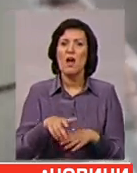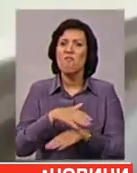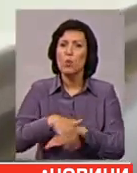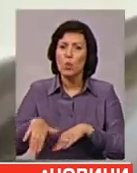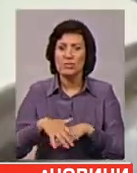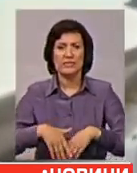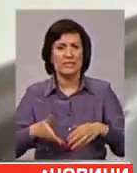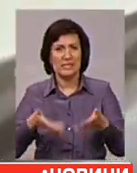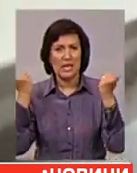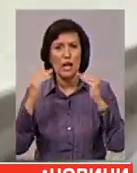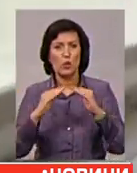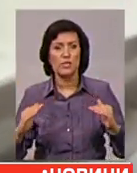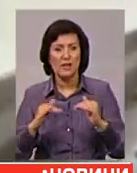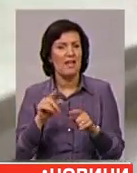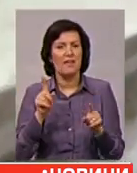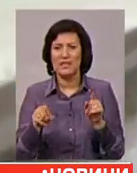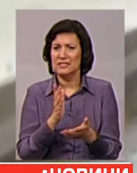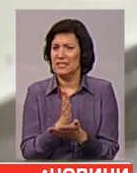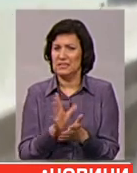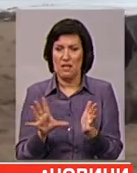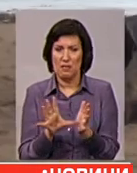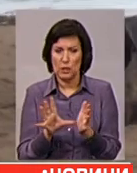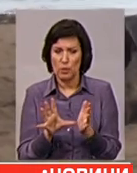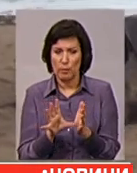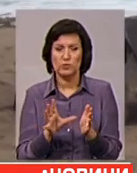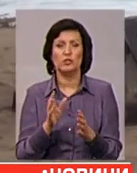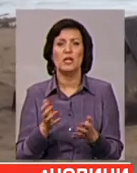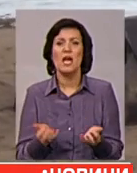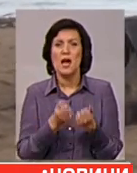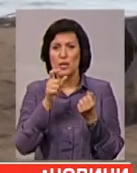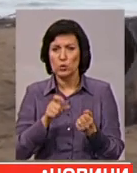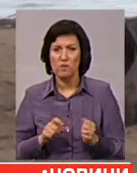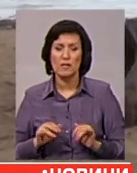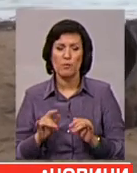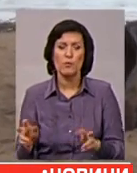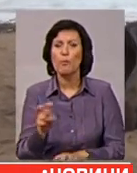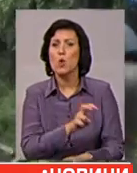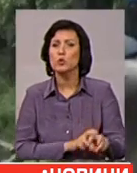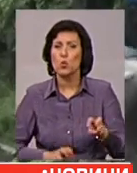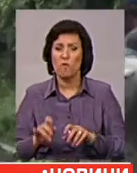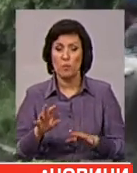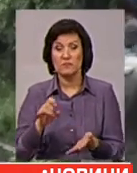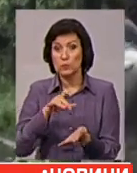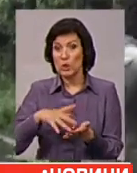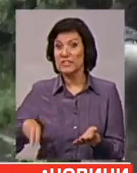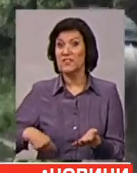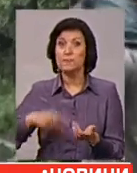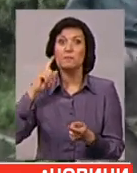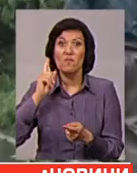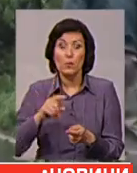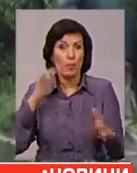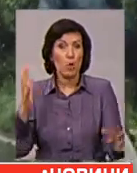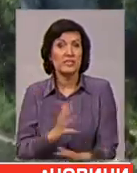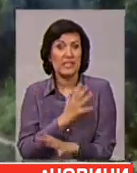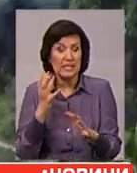позривало дахи. Нескрізь є електропостачання. Рятувальники проводять пошукову операцію. У столиці Франції, що й не стала відома про